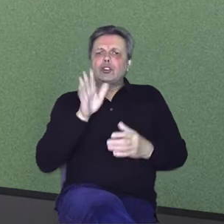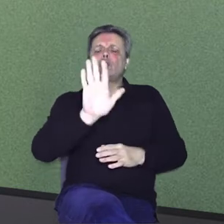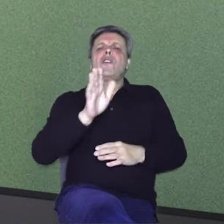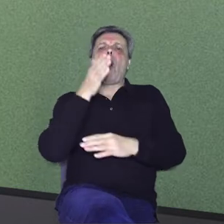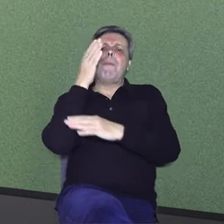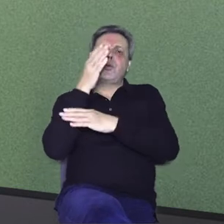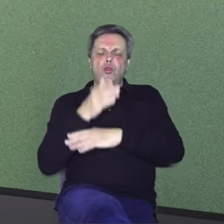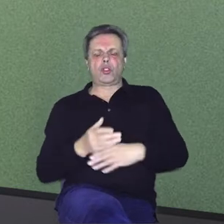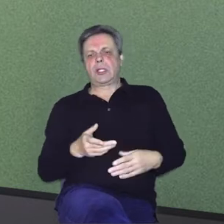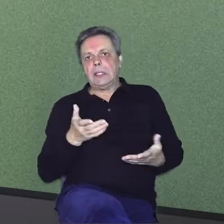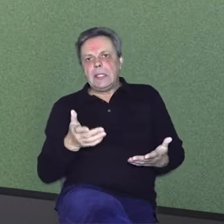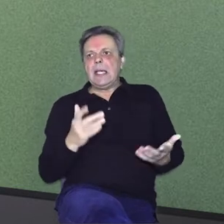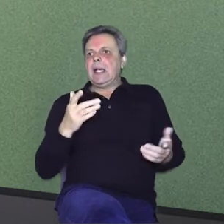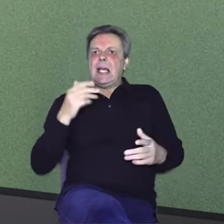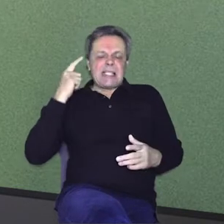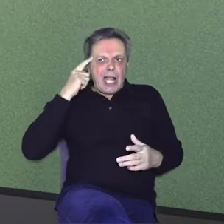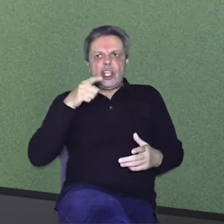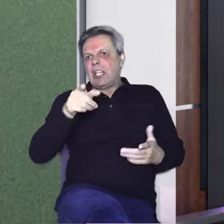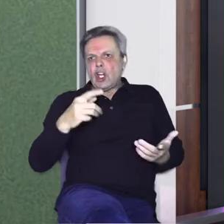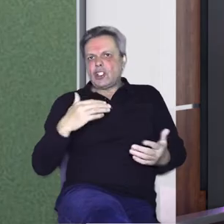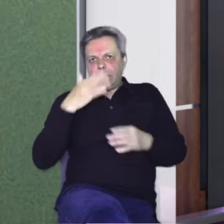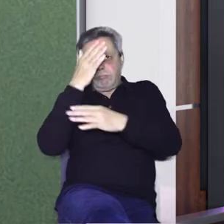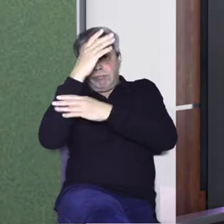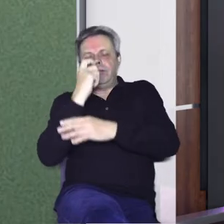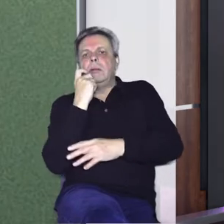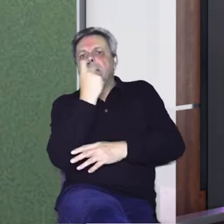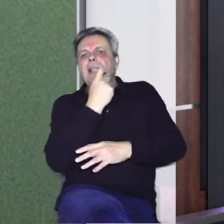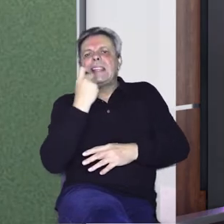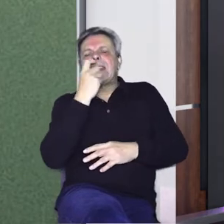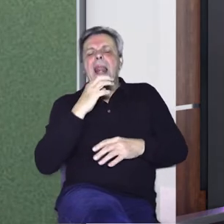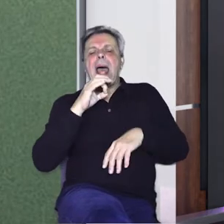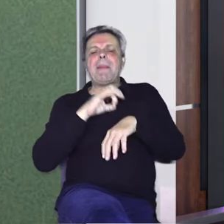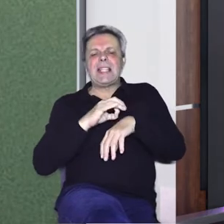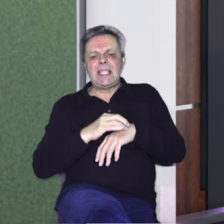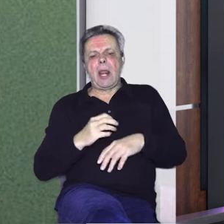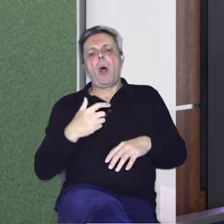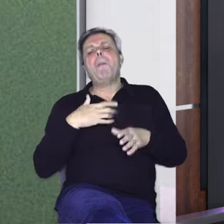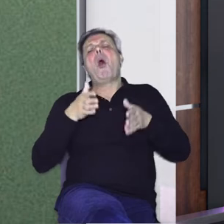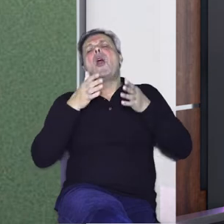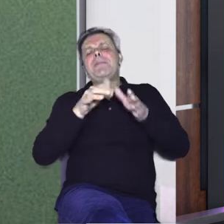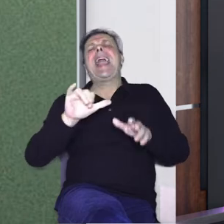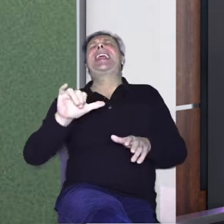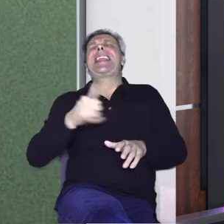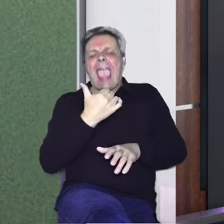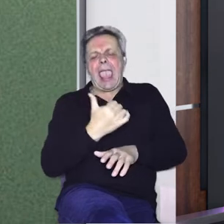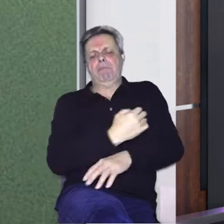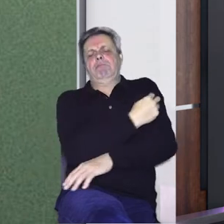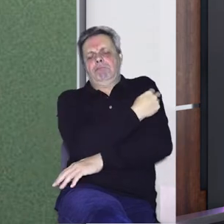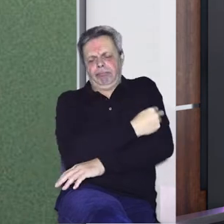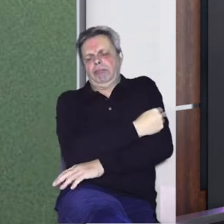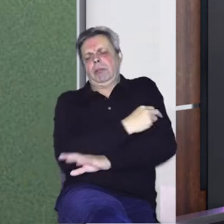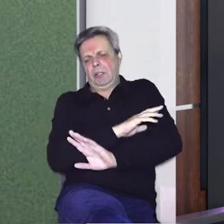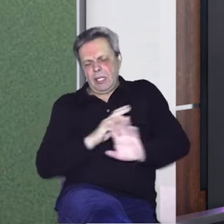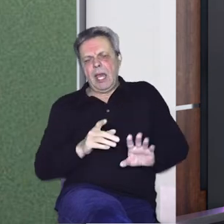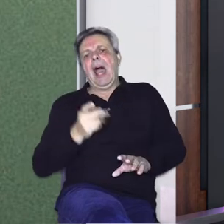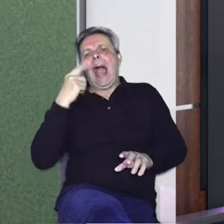tvoja budućnost. Znači ću nekakvu dentalnu medicinu. Moj smjer je sestrinjstvo. I dalje ja ostajem u svom sestrinjstvu. Samo